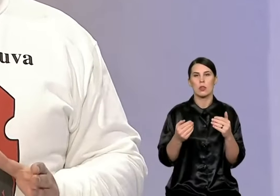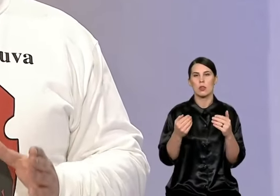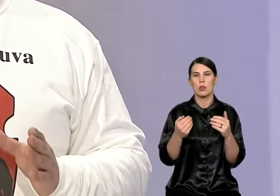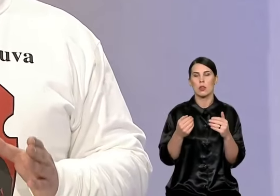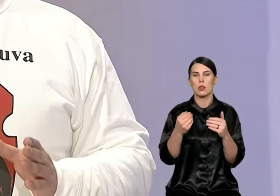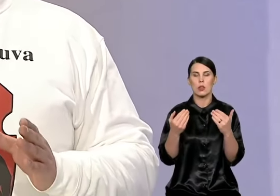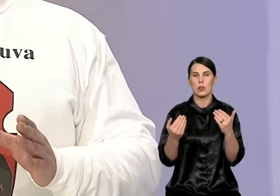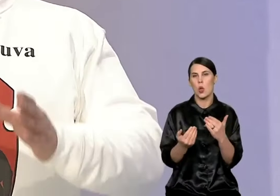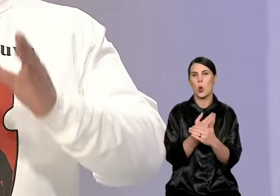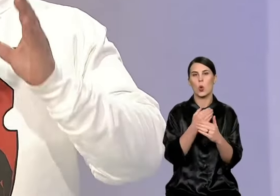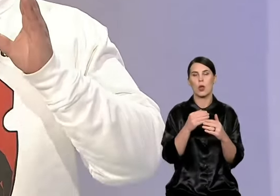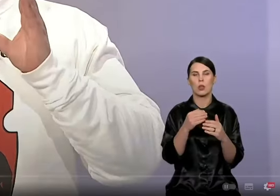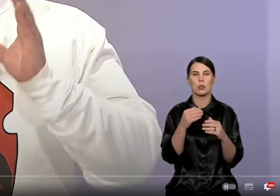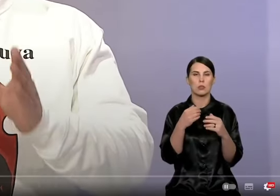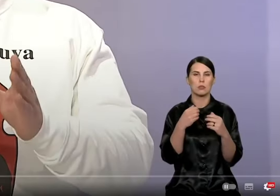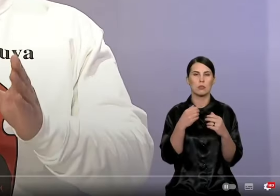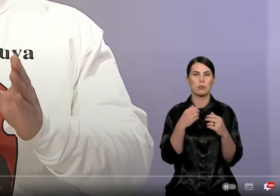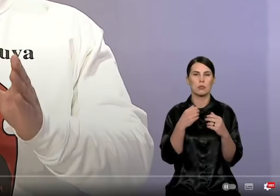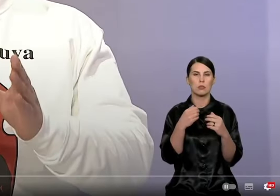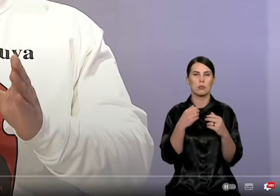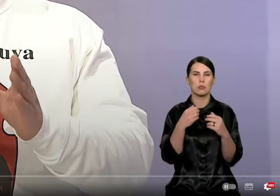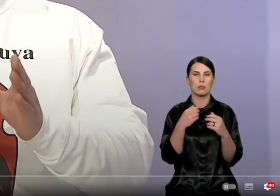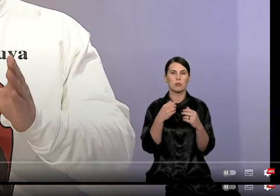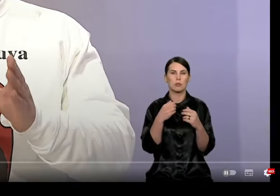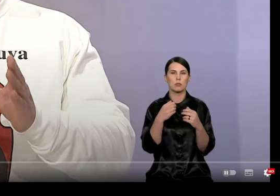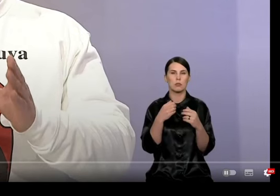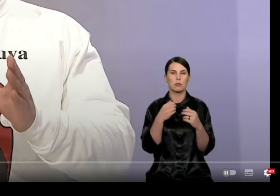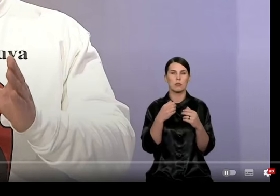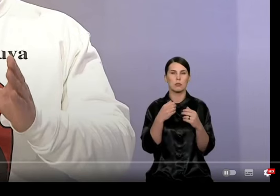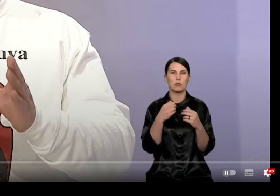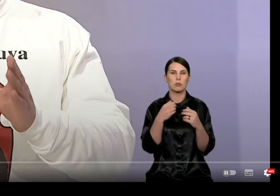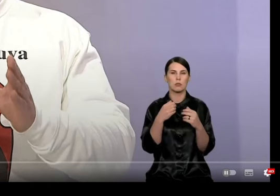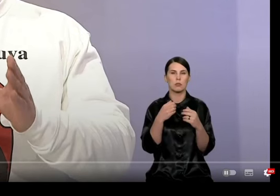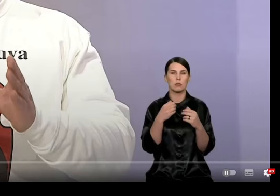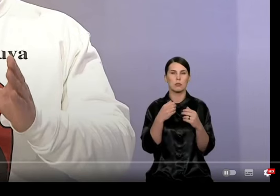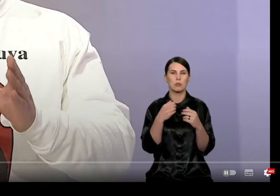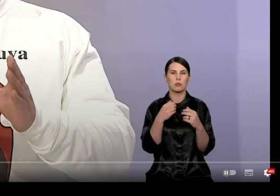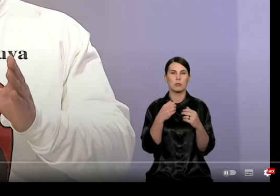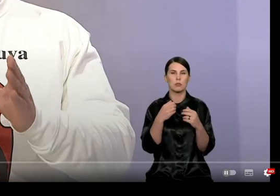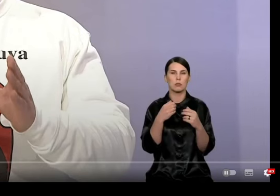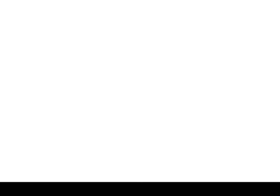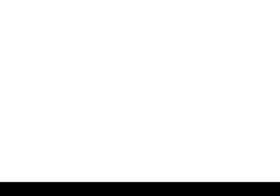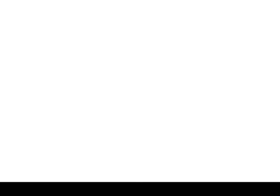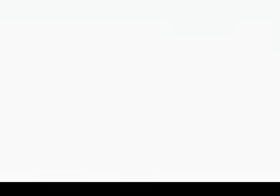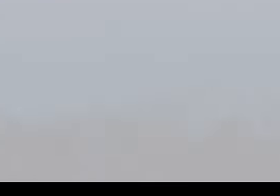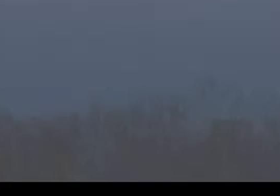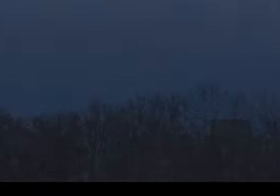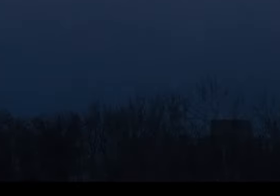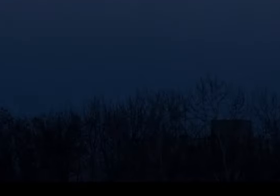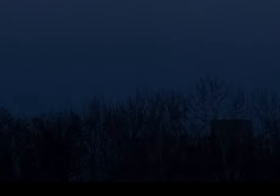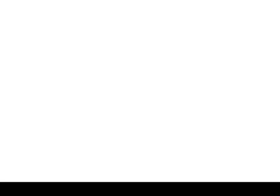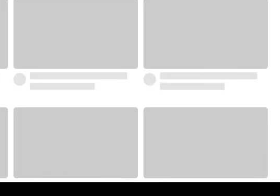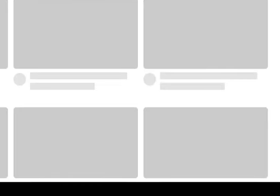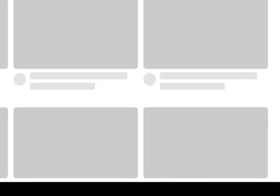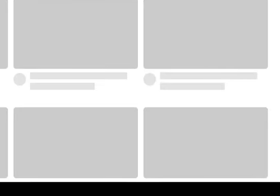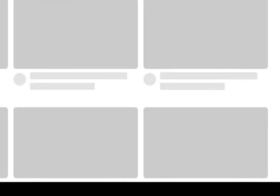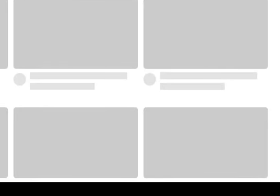monoreilas. Monoreilas būtų greit. Jis mimo padarė. Jis padarė mimo. He did a mimo.